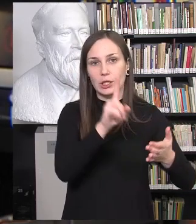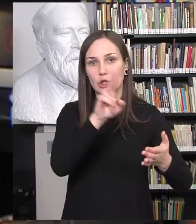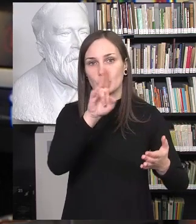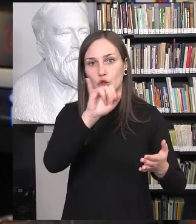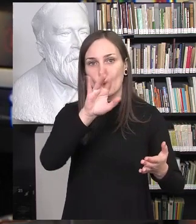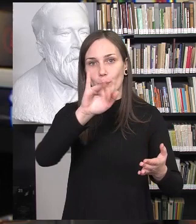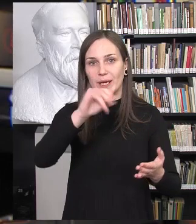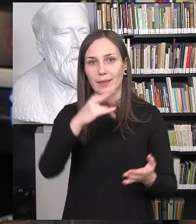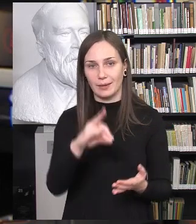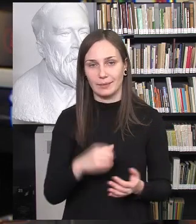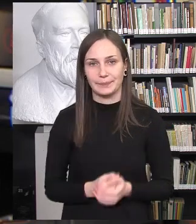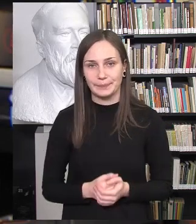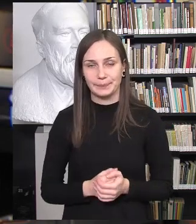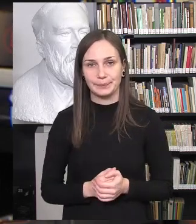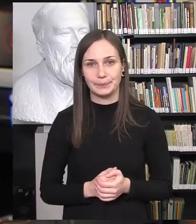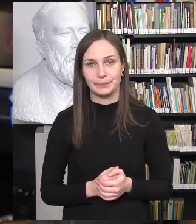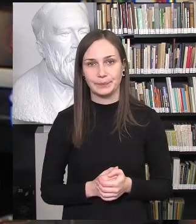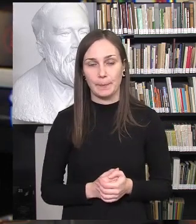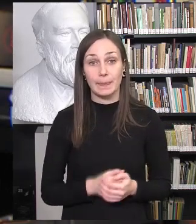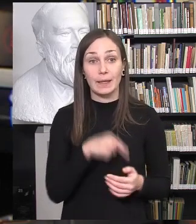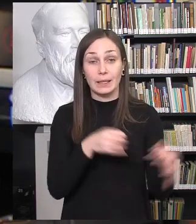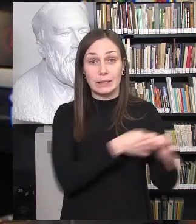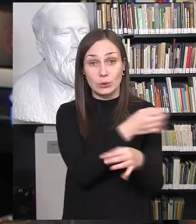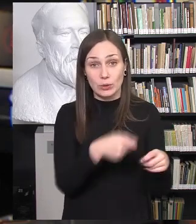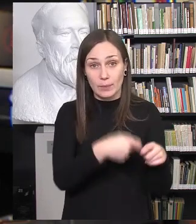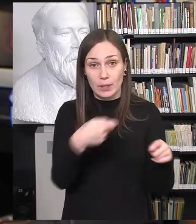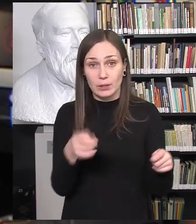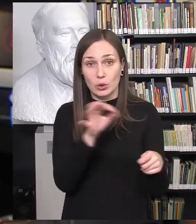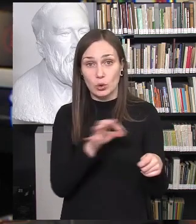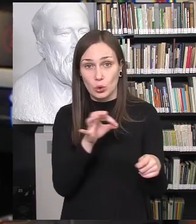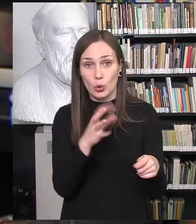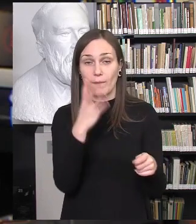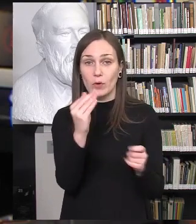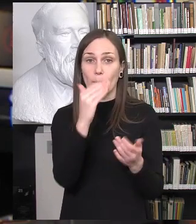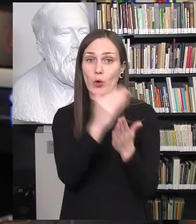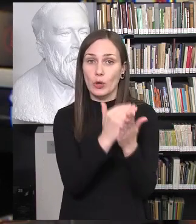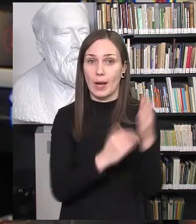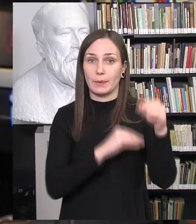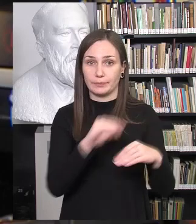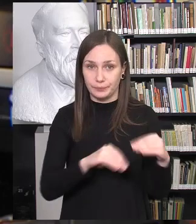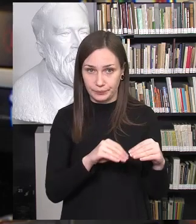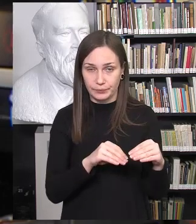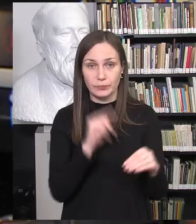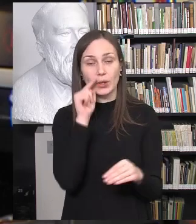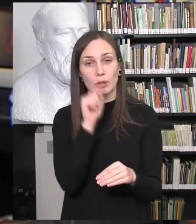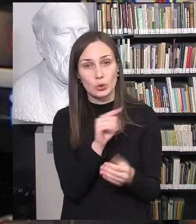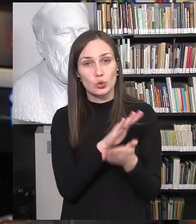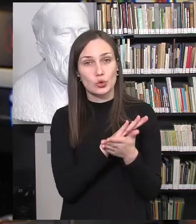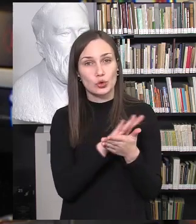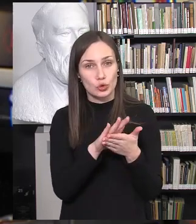Tai vis tik taispratesant tą diskusiją dėl tų rengiamų programų. Vis tiek jūs irgi